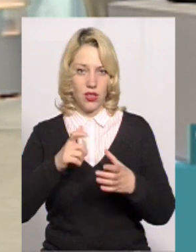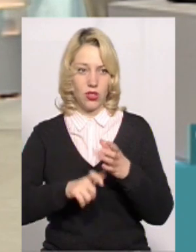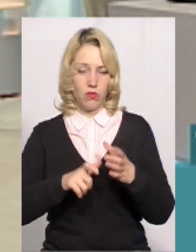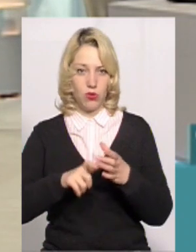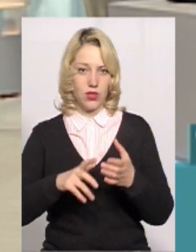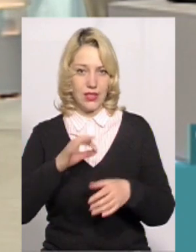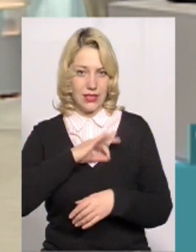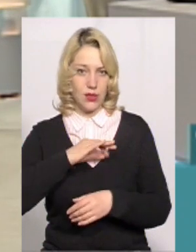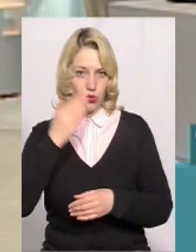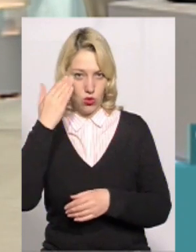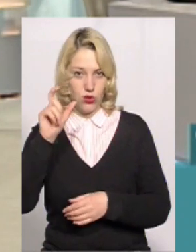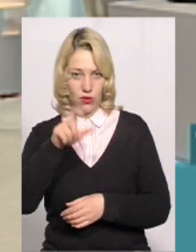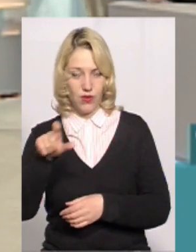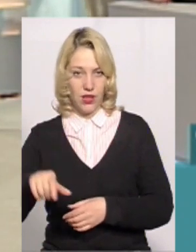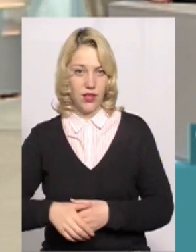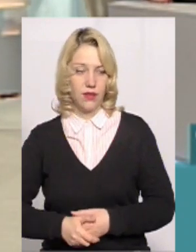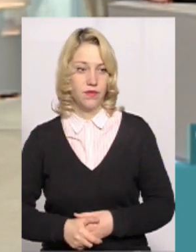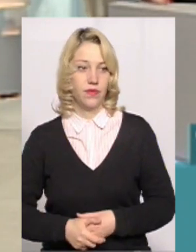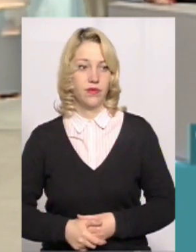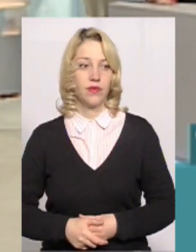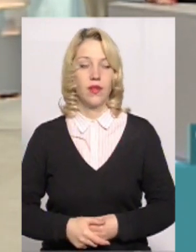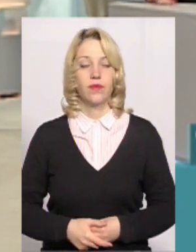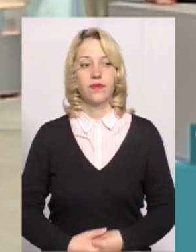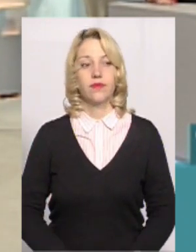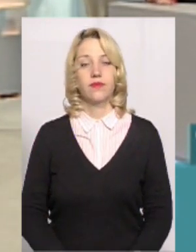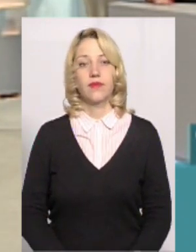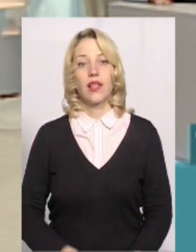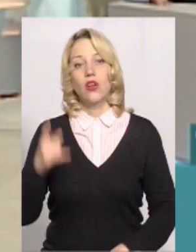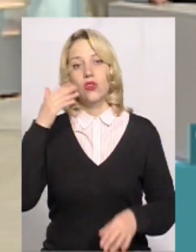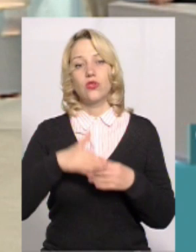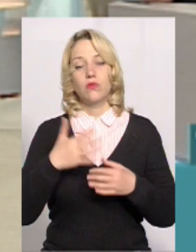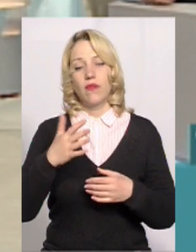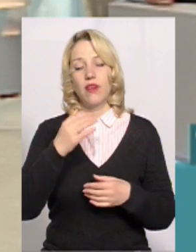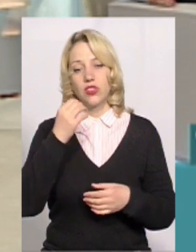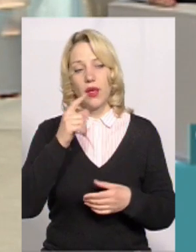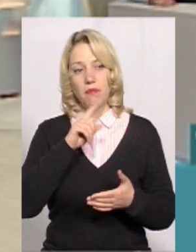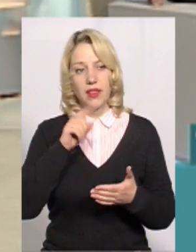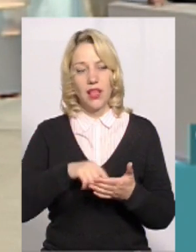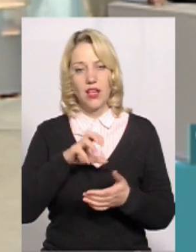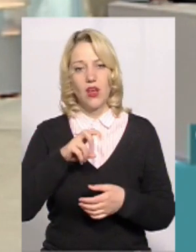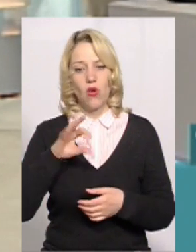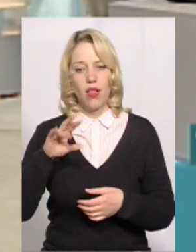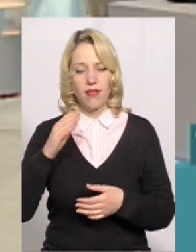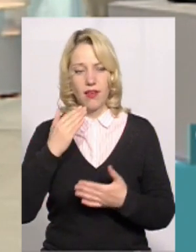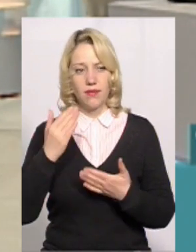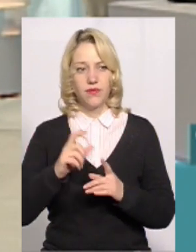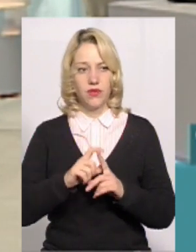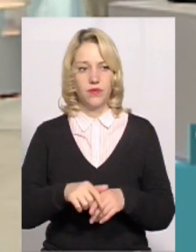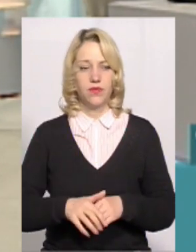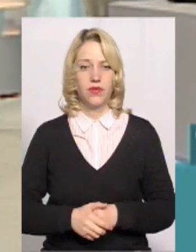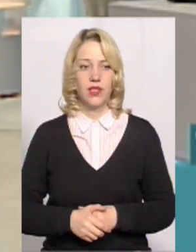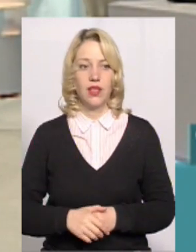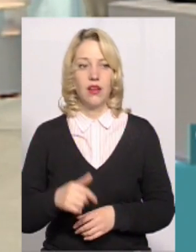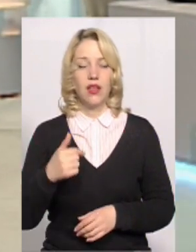іспонсували. Ми зрозуміли ваше питання. Дякую. Думаю, пані Альоно, ви маєте на це віждя. Я,